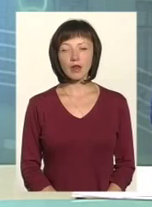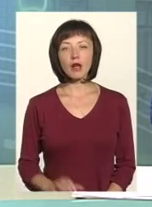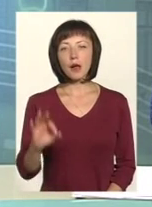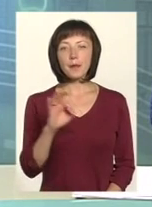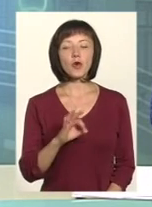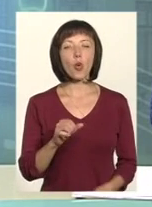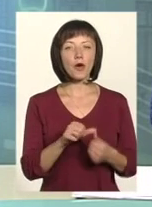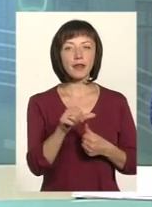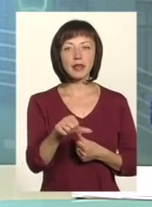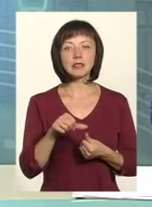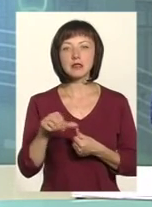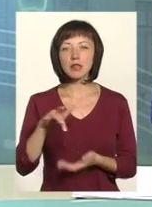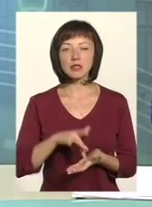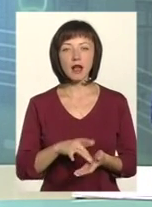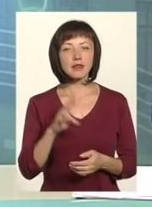ДЕЦЕНТРАЛІЗАЦІЇ